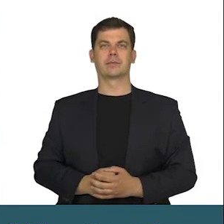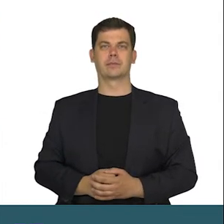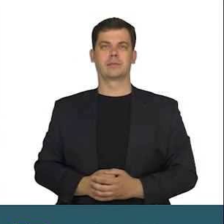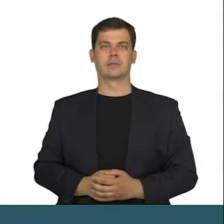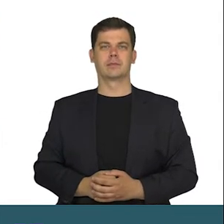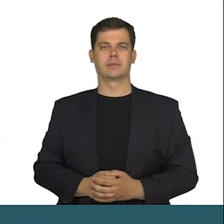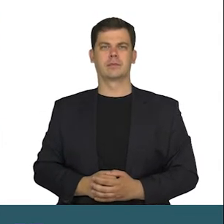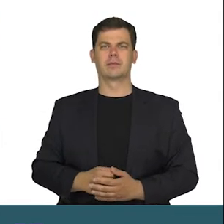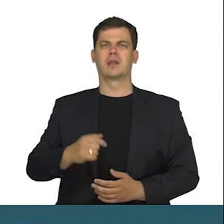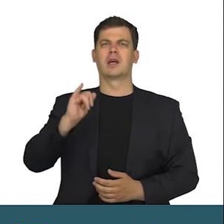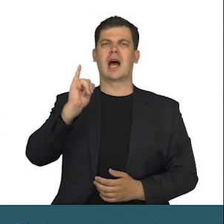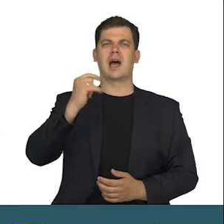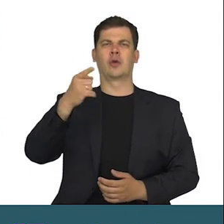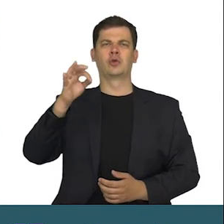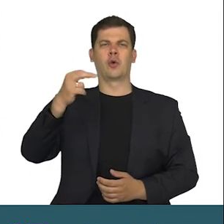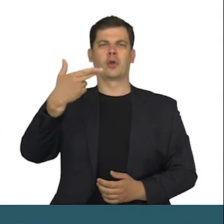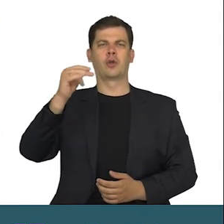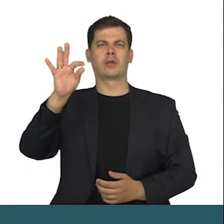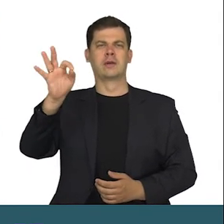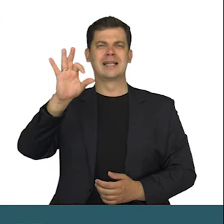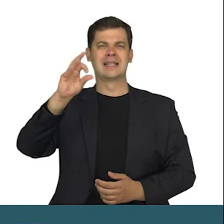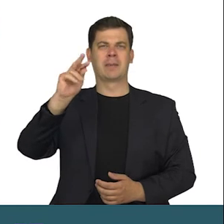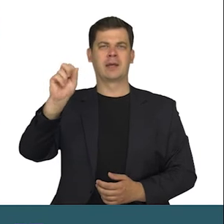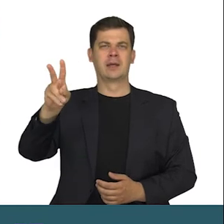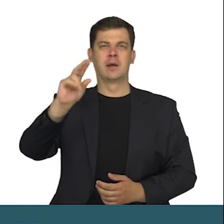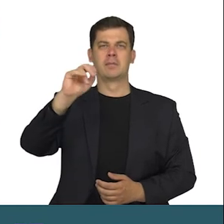I do not speak Polish, odpowiada.